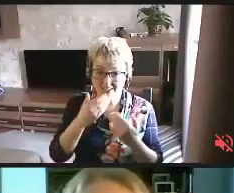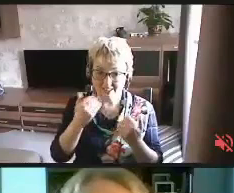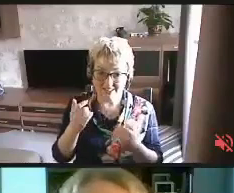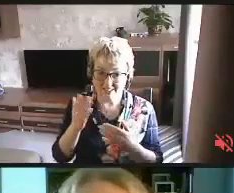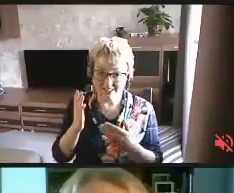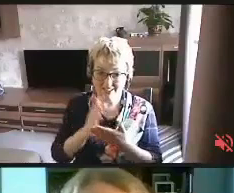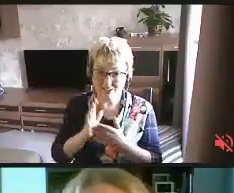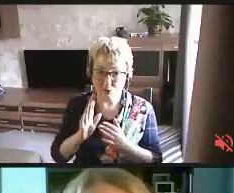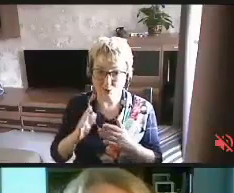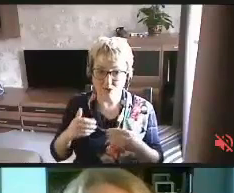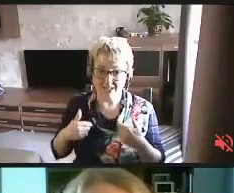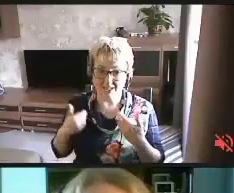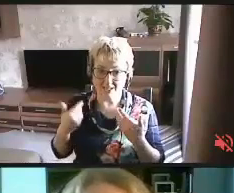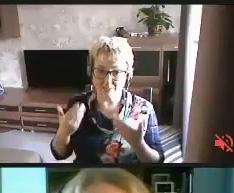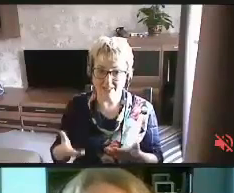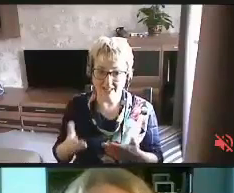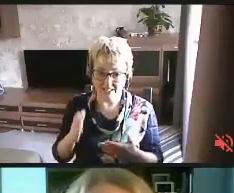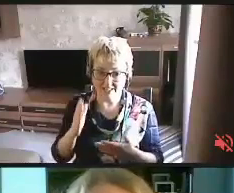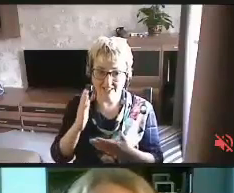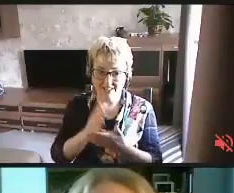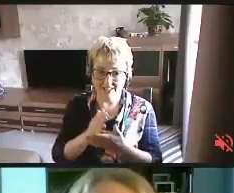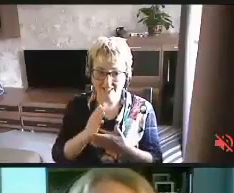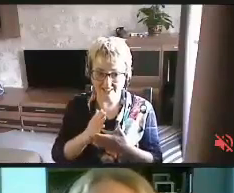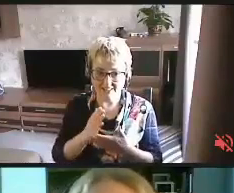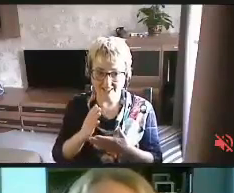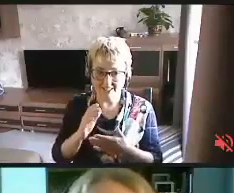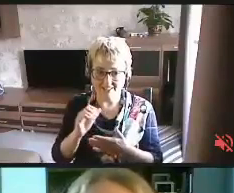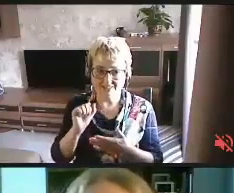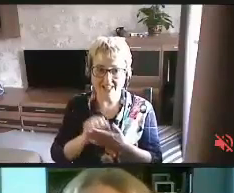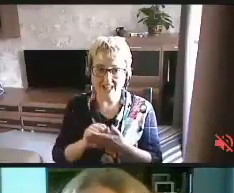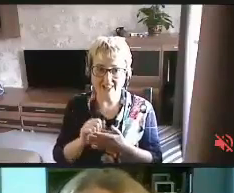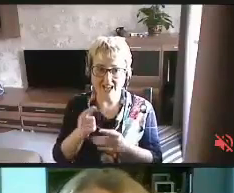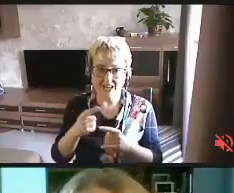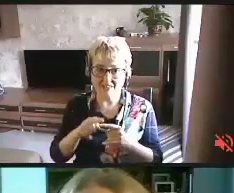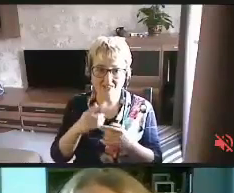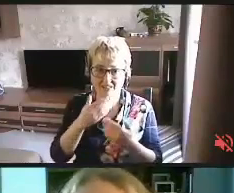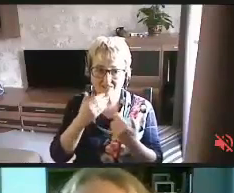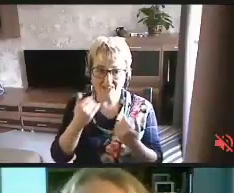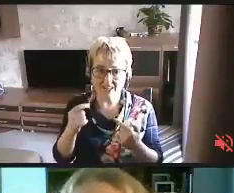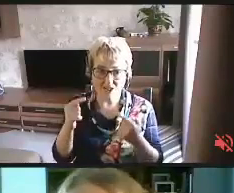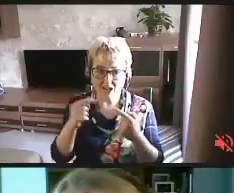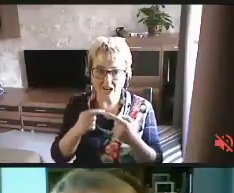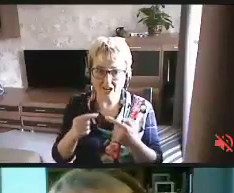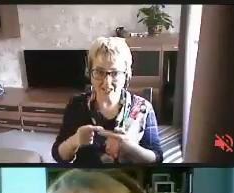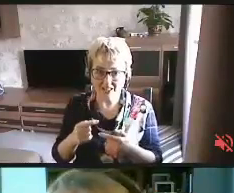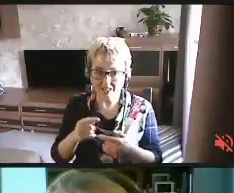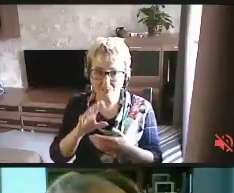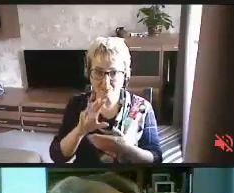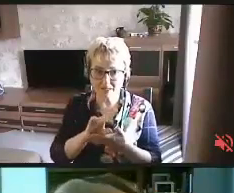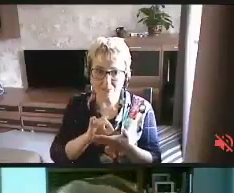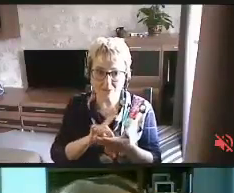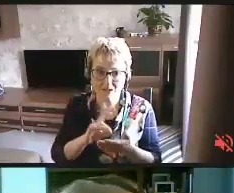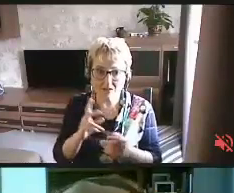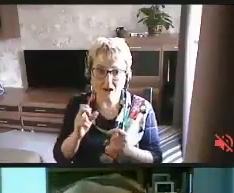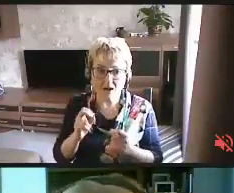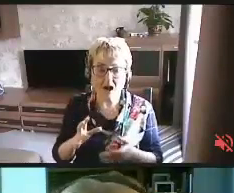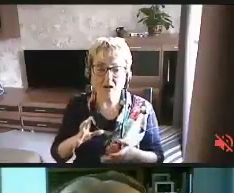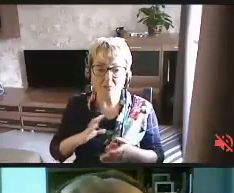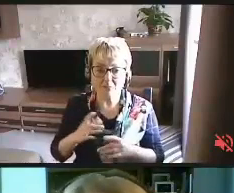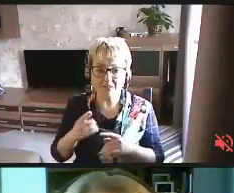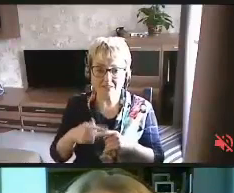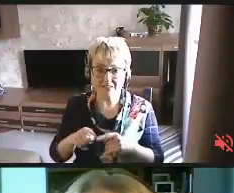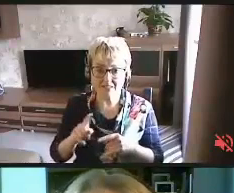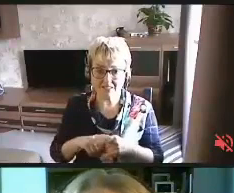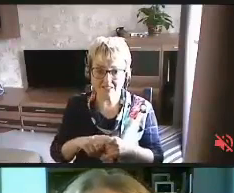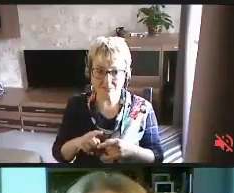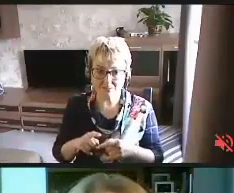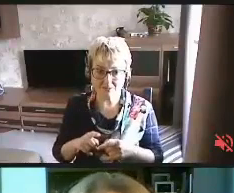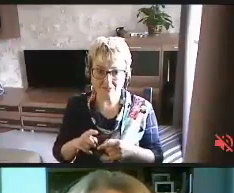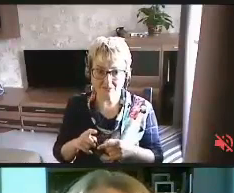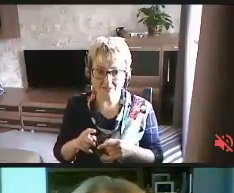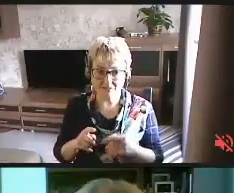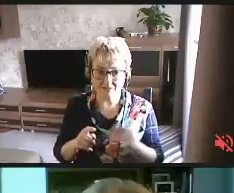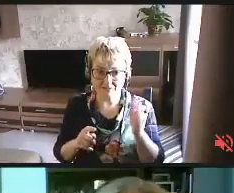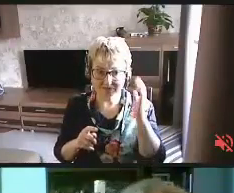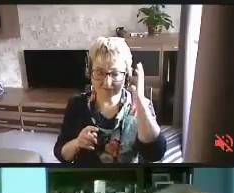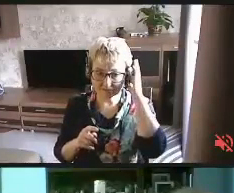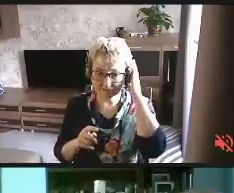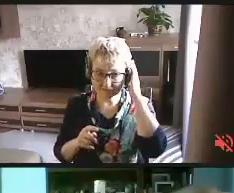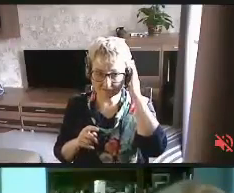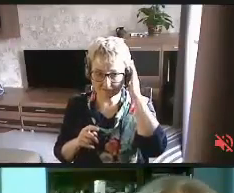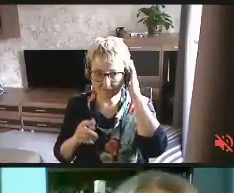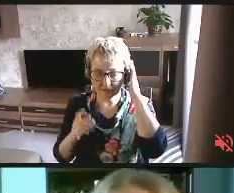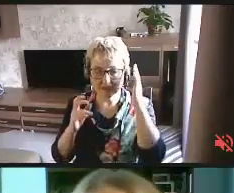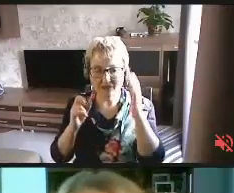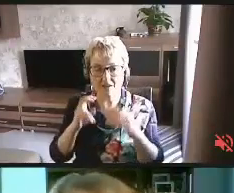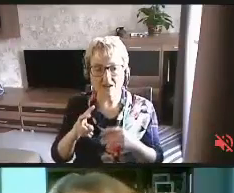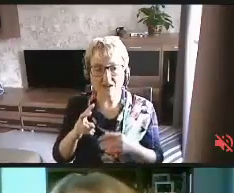если только рекомендации есть, если в стандартах этого нет, конкретных примеров, как быть с этим? Или есть